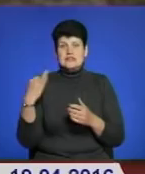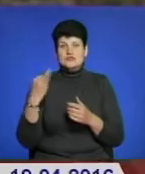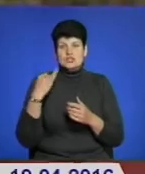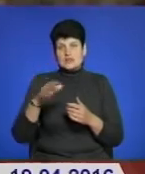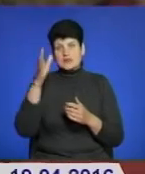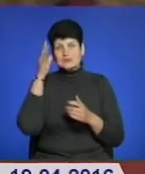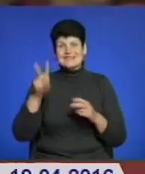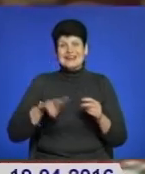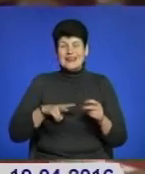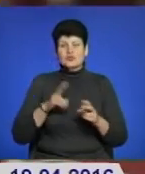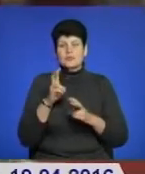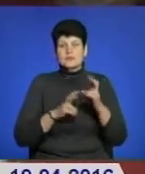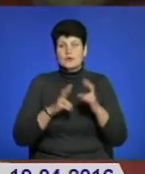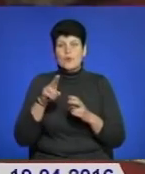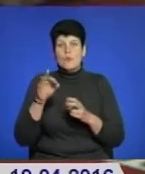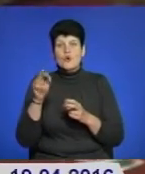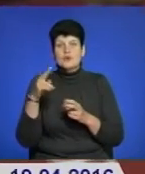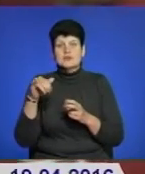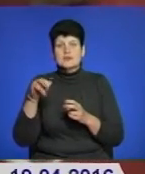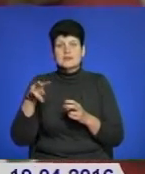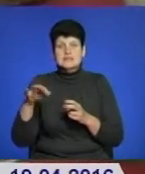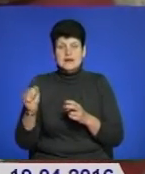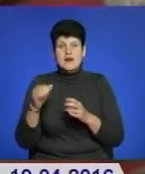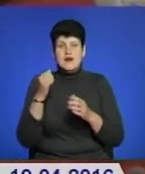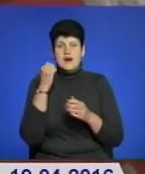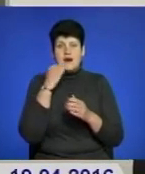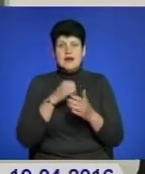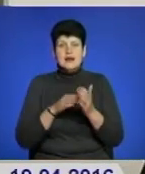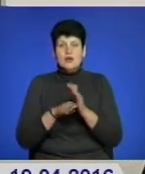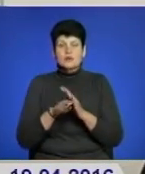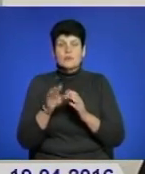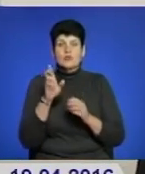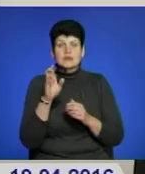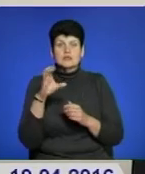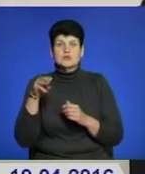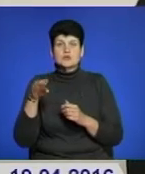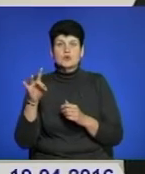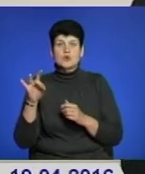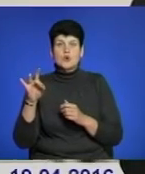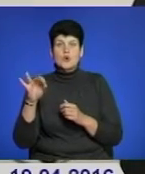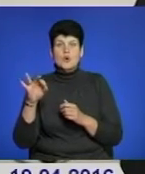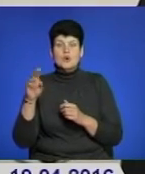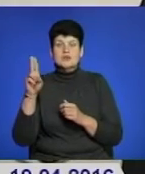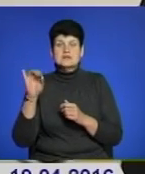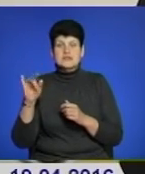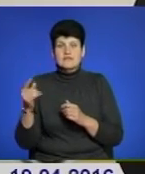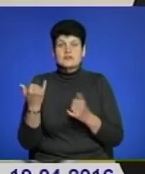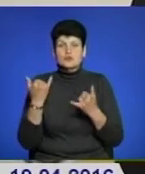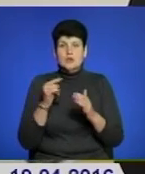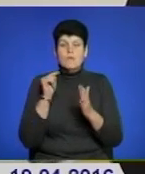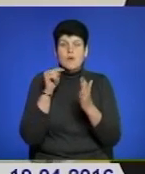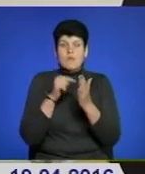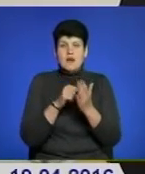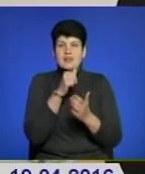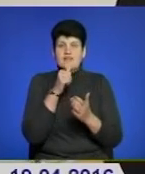директор підприємства «Подільська археологія» Богдан Строцень. Ви сьогодні попали в архів давньої історії